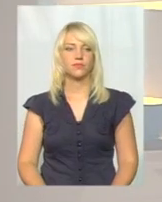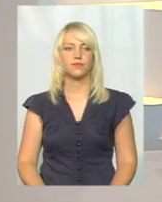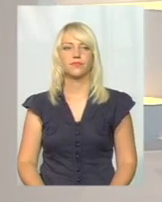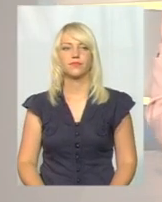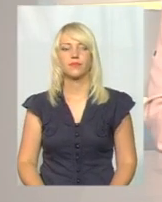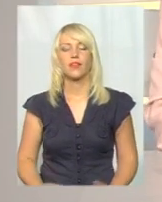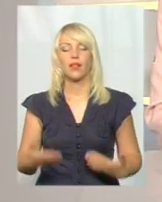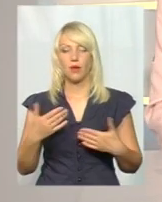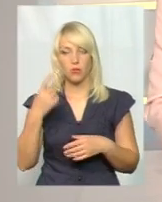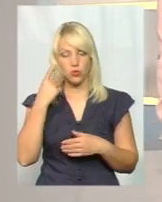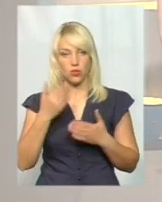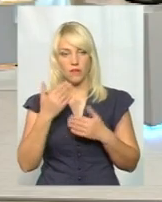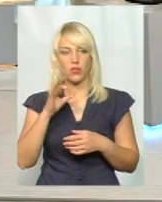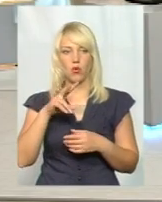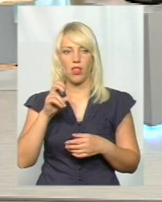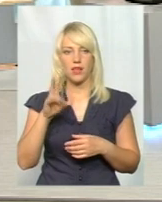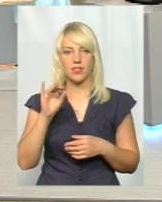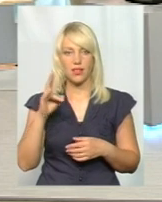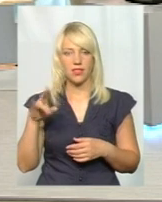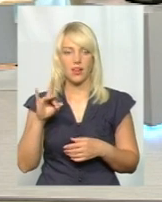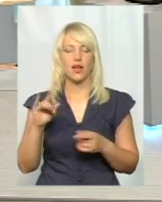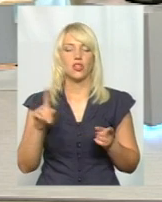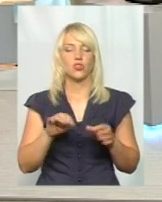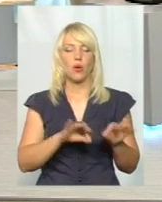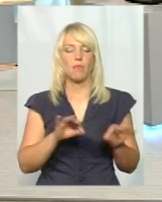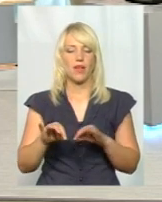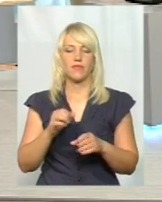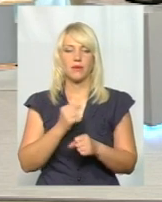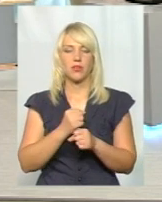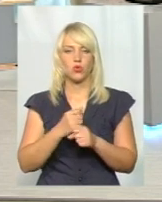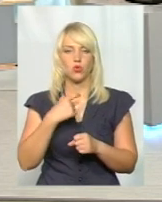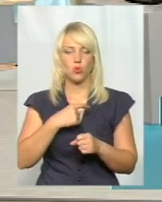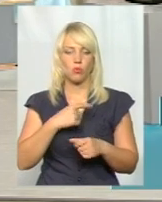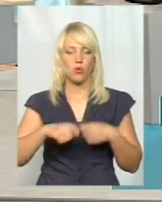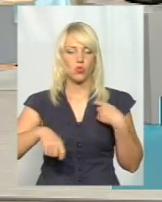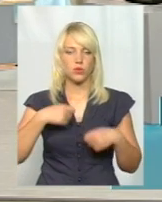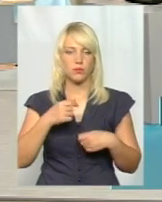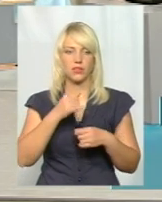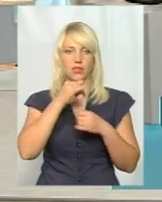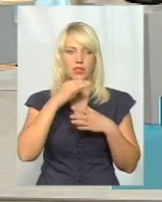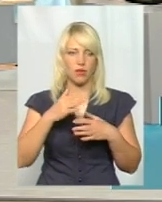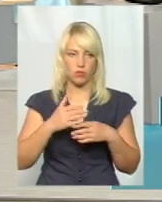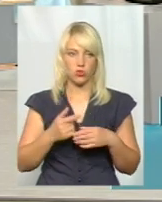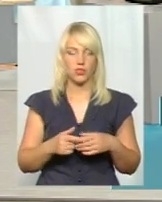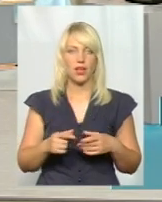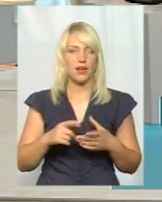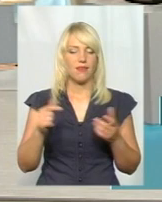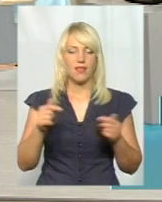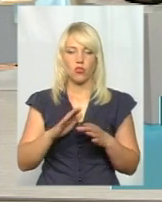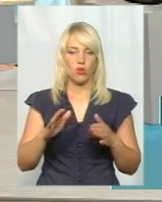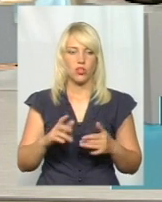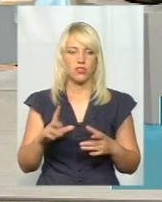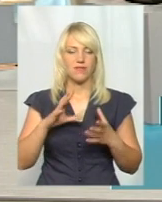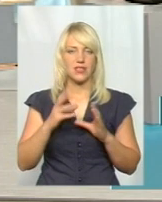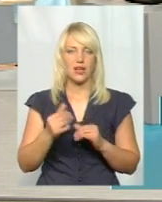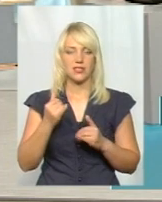Ми чули щойно від пана Олександра, як він каже, що перевізники працюють собі у збиток і не можуть. Ну, не доречно взагалі, я так розумію, зараз говорити